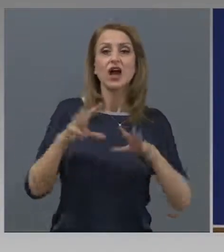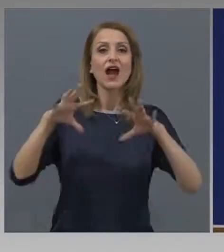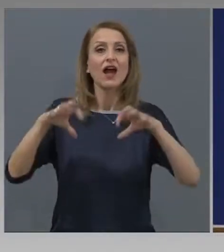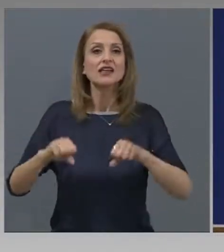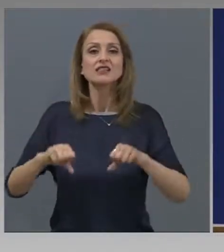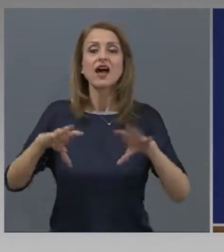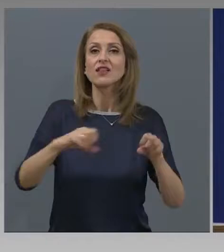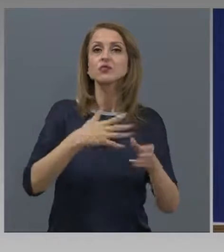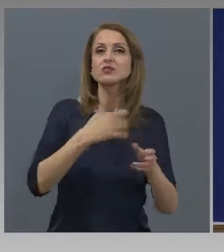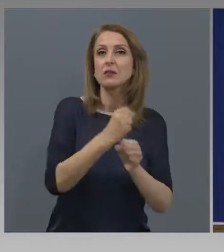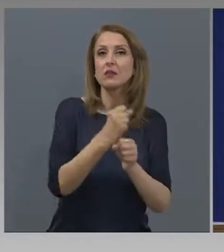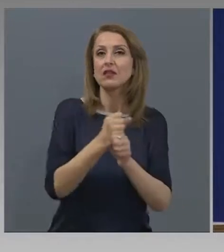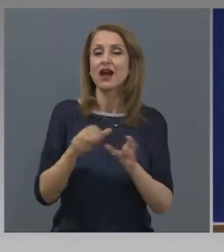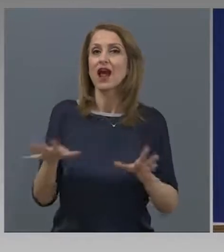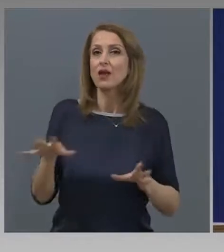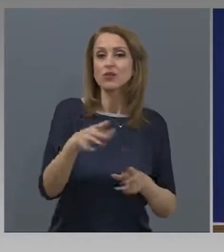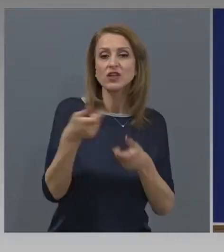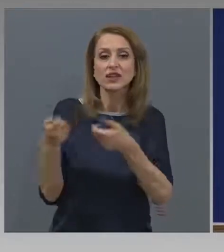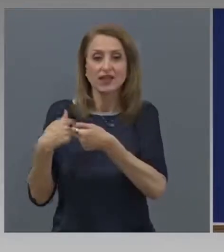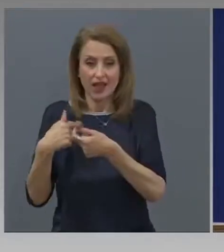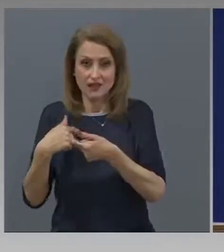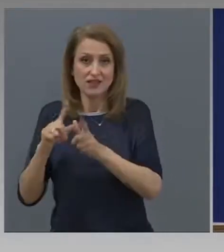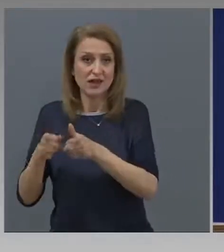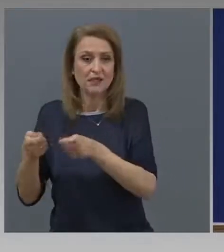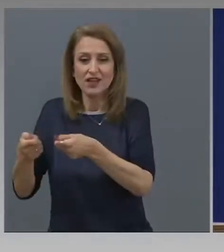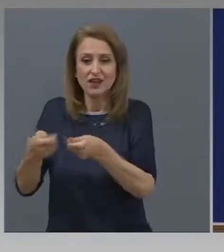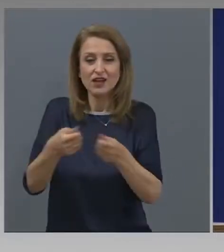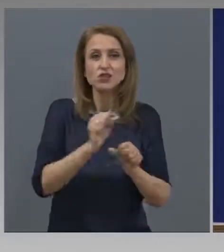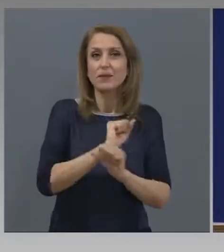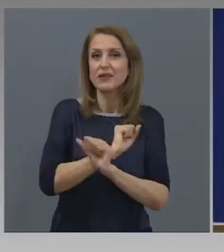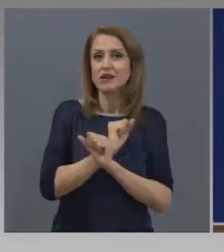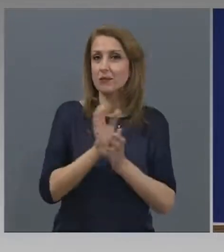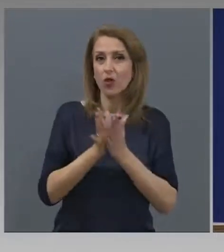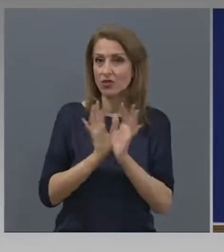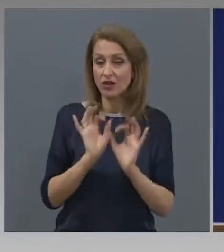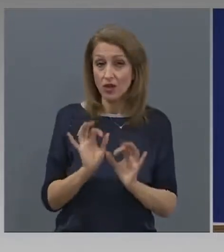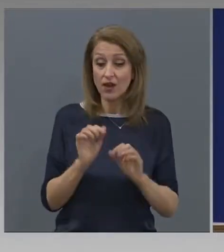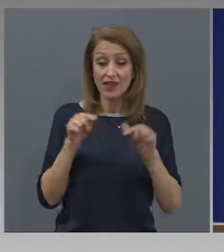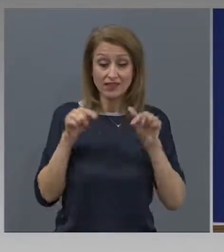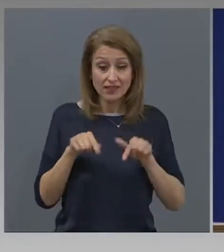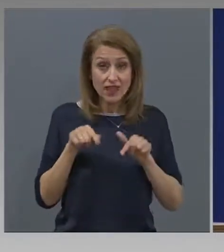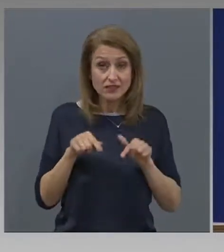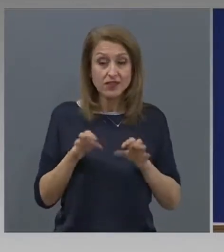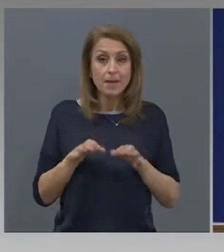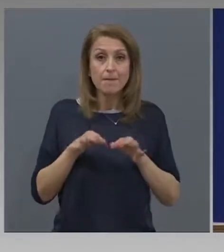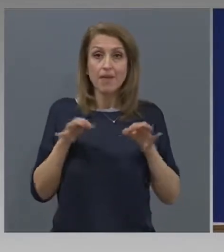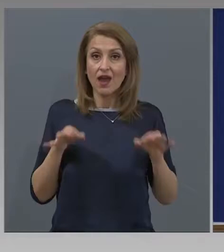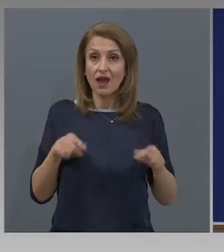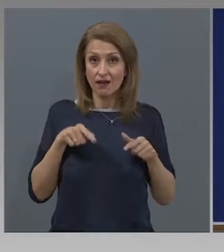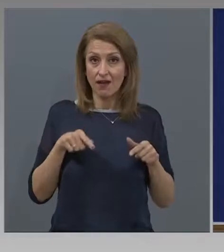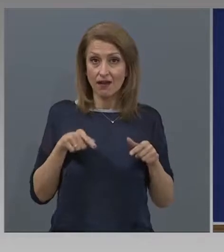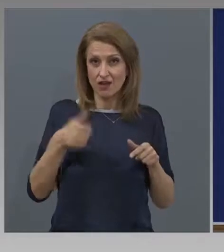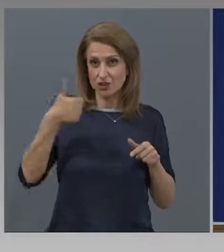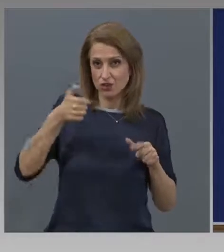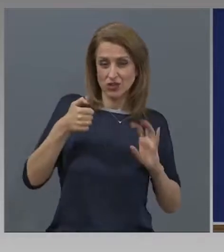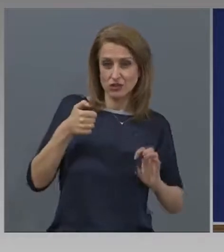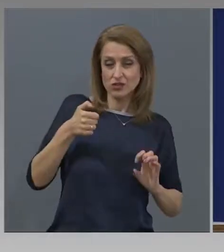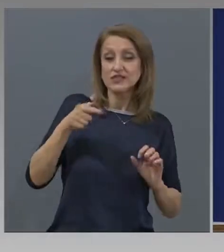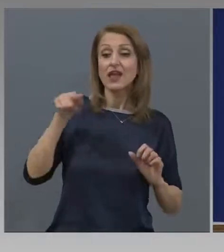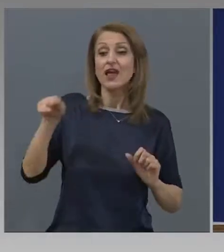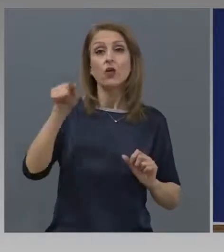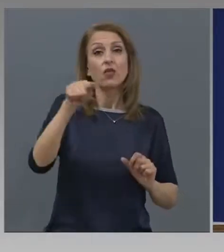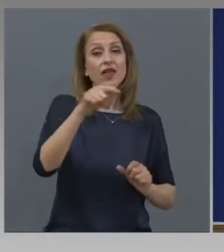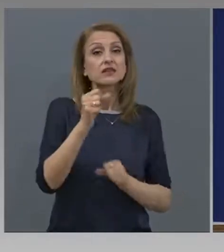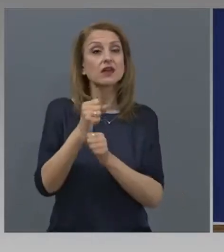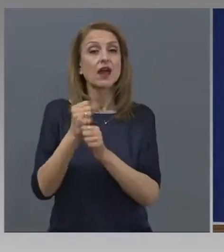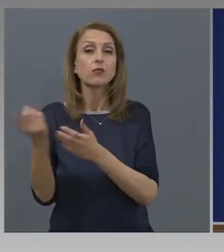безработните хора, когато те изпаднат в това състояние. Тази мярка е за унези работодатели, които искат да запазят